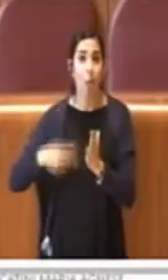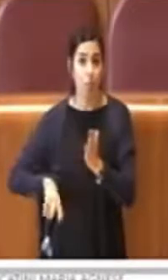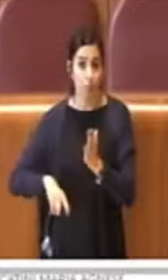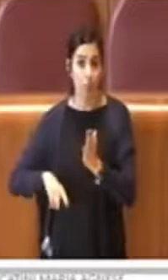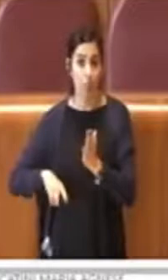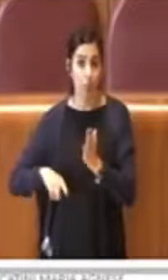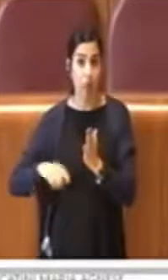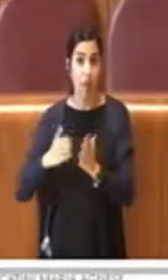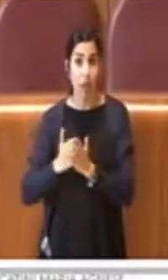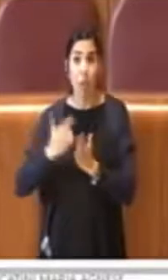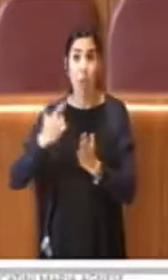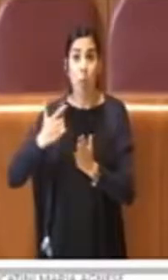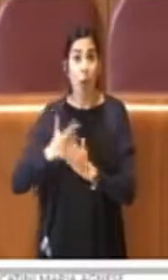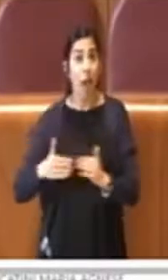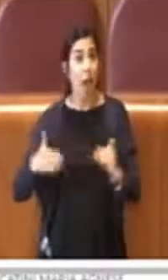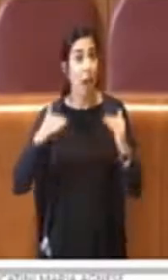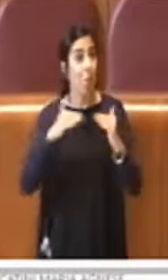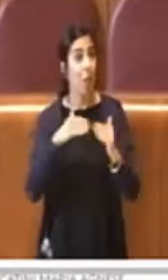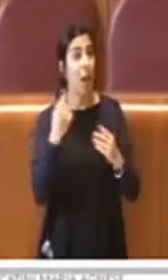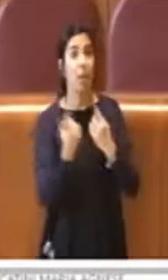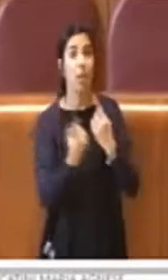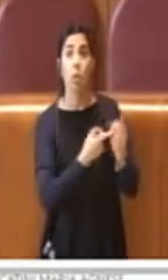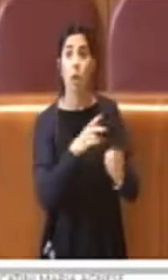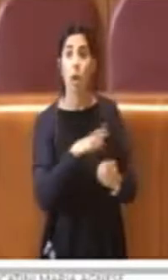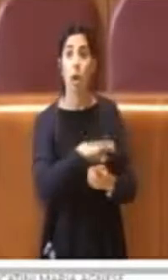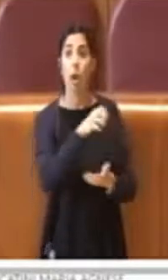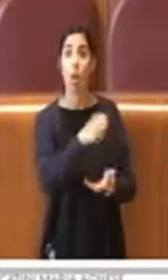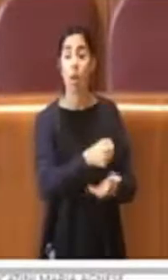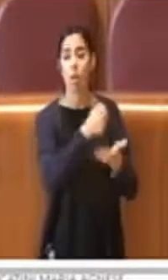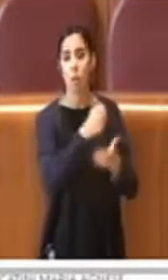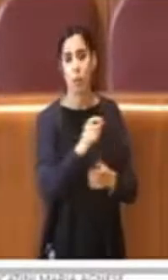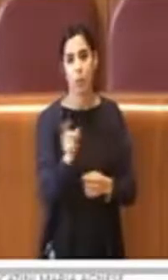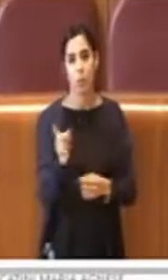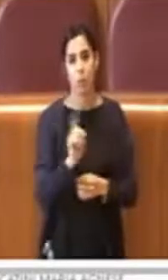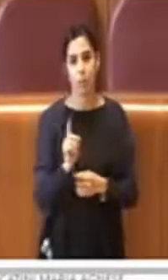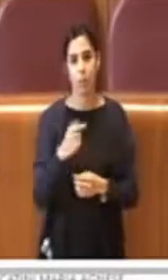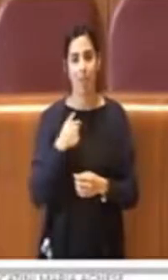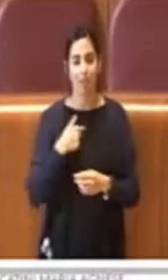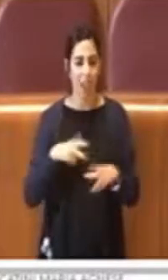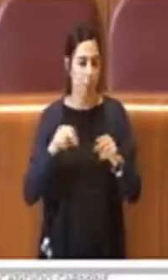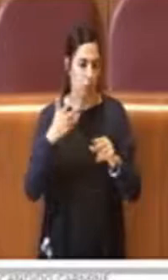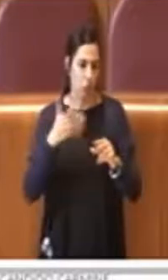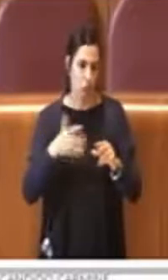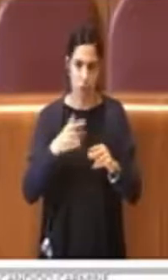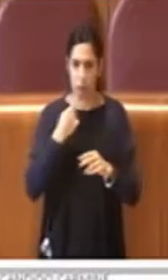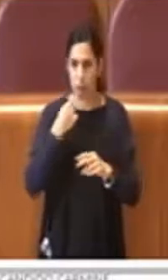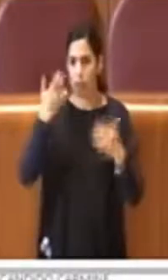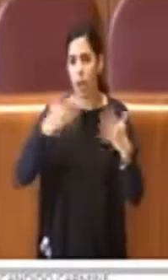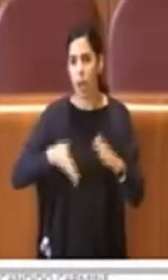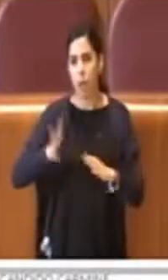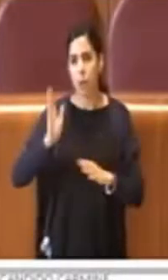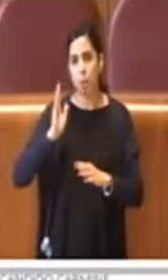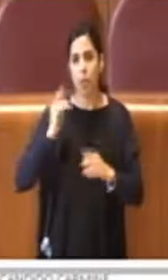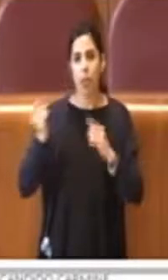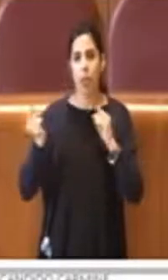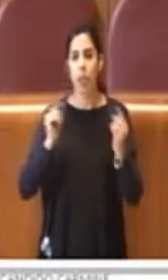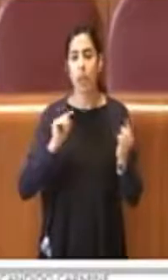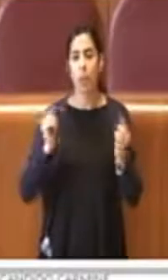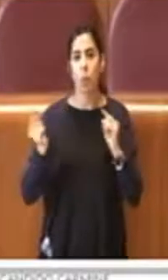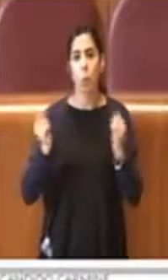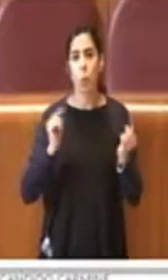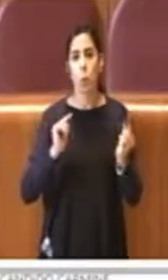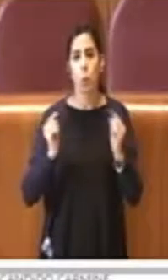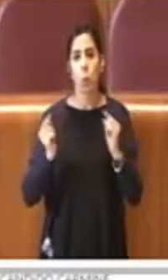questa partita. Ripeto cose che ho detto tra l'altro già in quest'aula quando eravamo in discussione sul